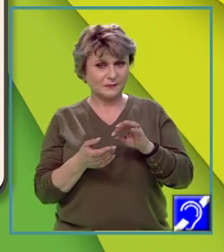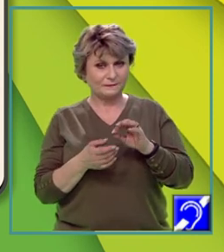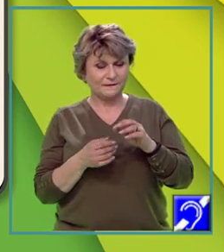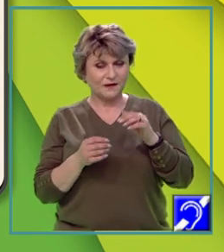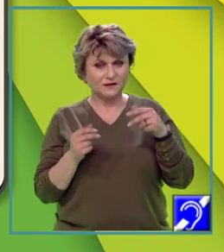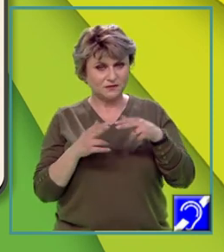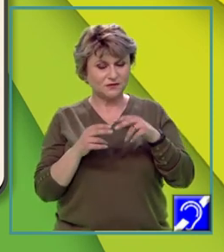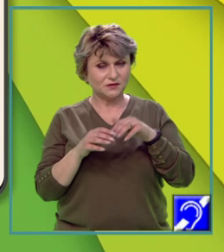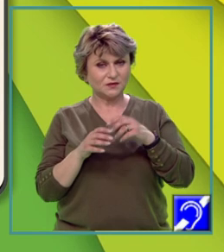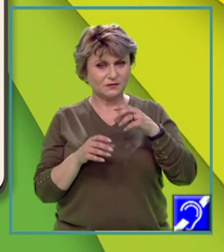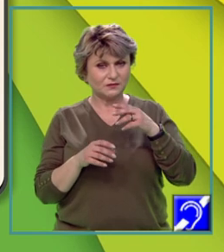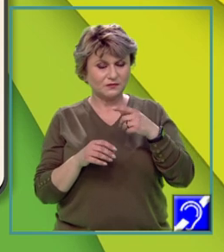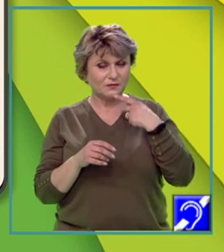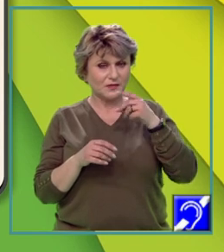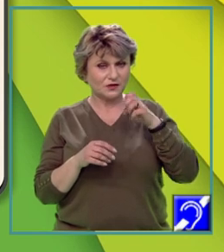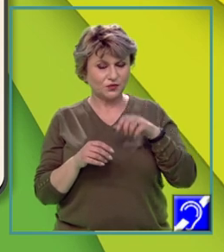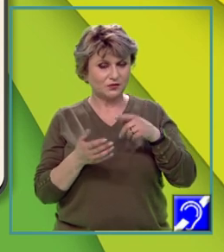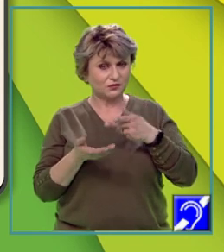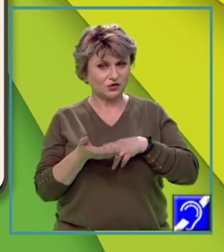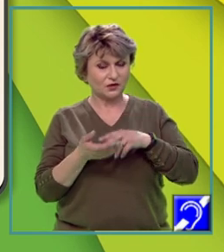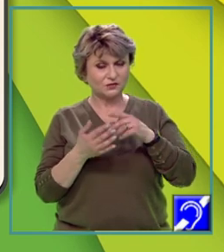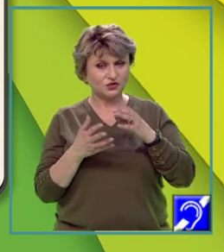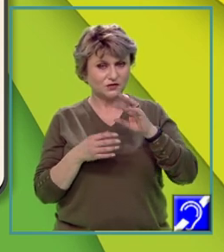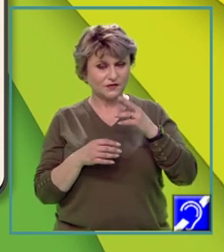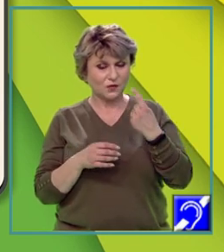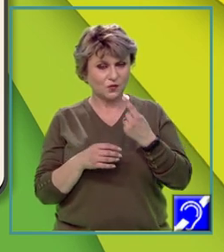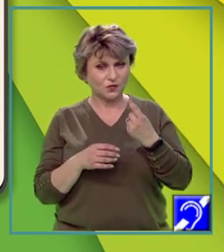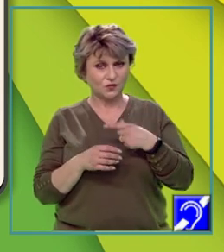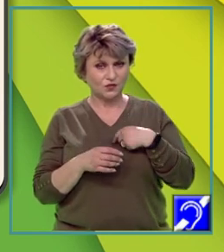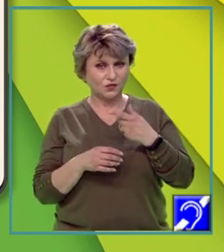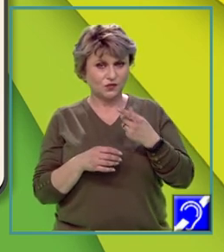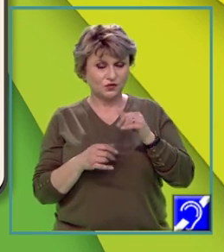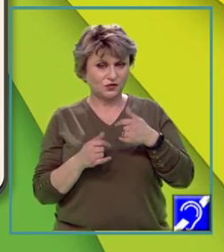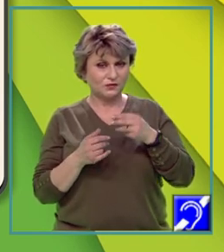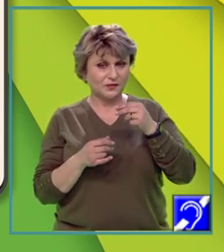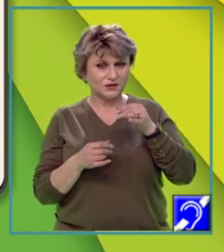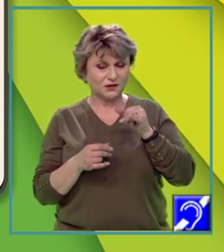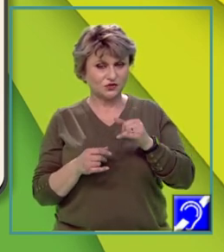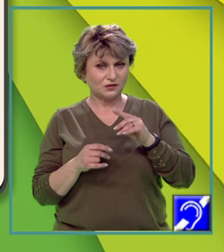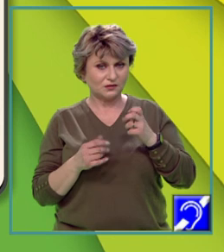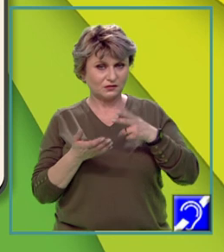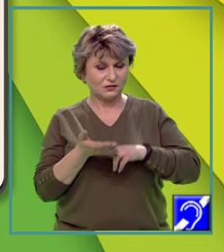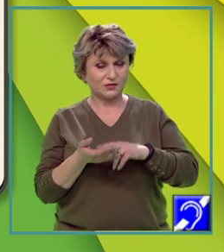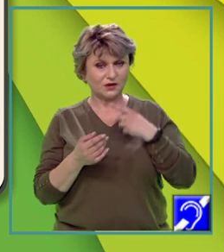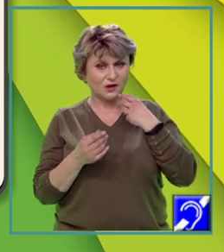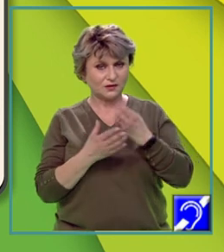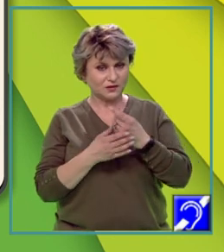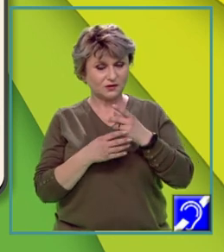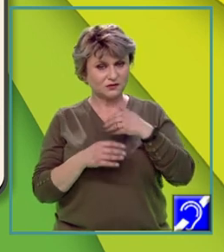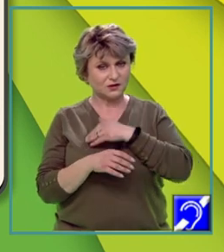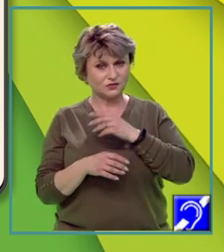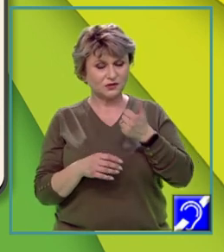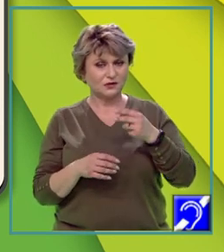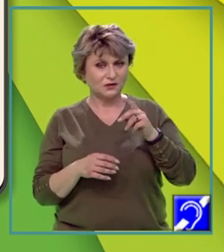întâlnit în mediul notat cu cifra 1. Peisaj de tundră. Explicați gradul de